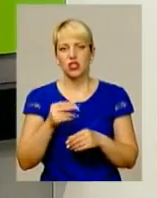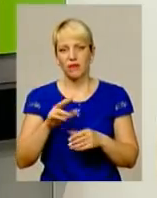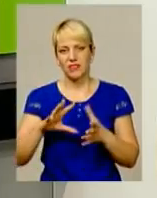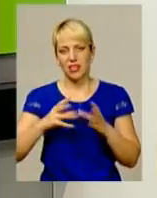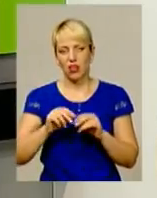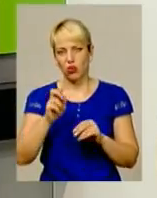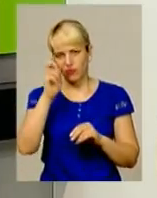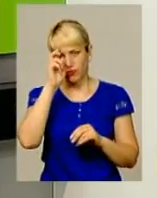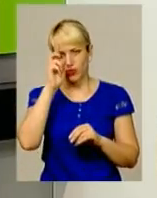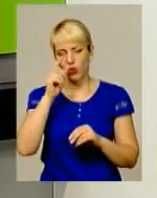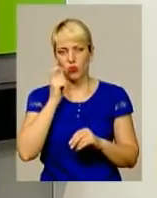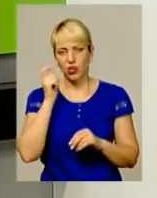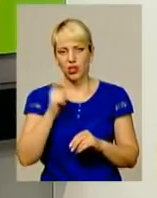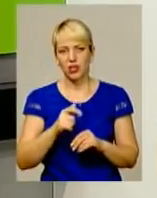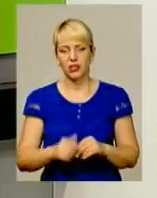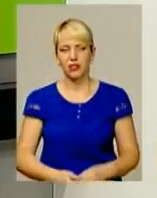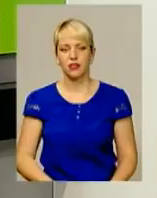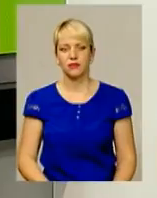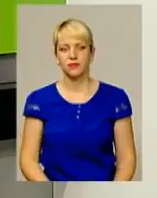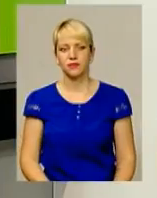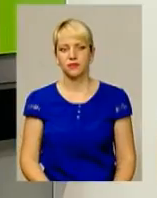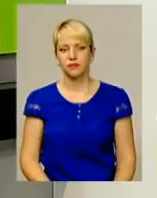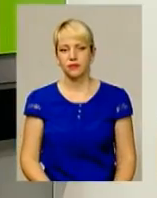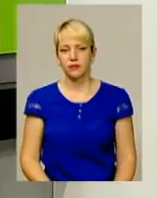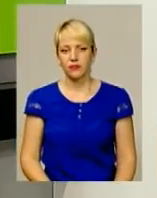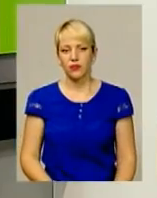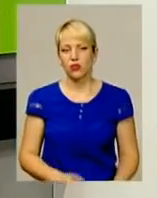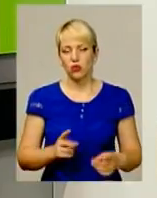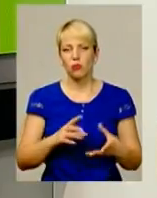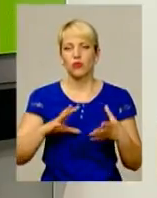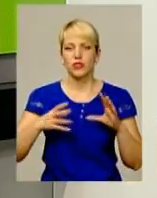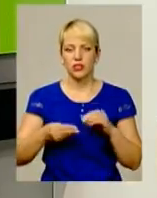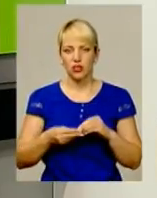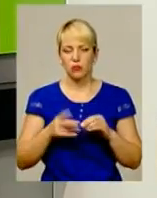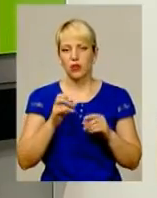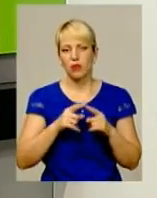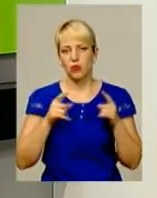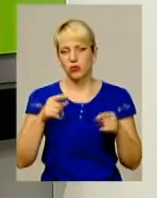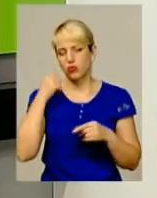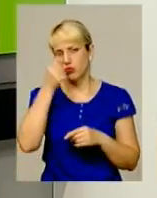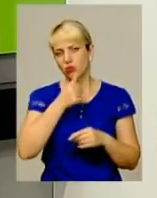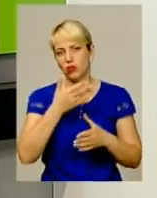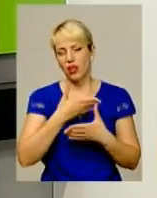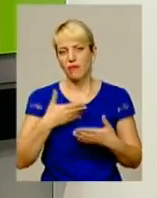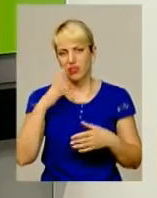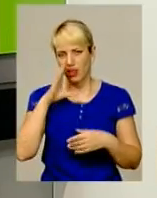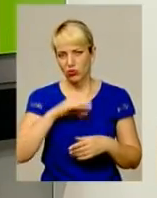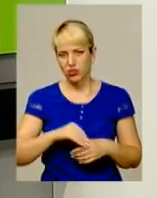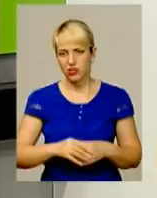показник по державі складає 83 злочини на 10 тисяч населення. Тому в цілому, напротязі року, нам вдалося